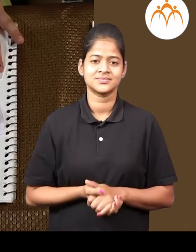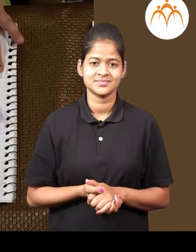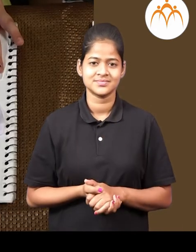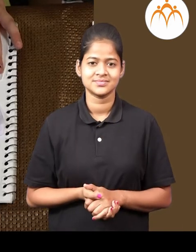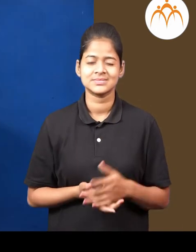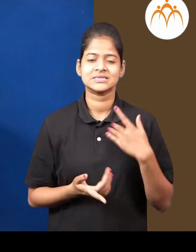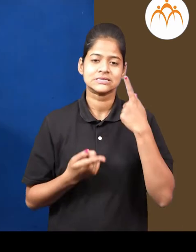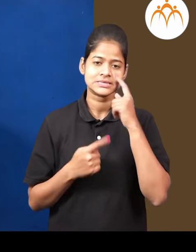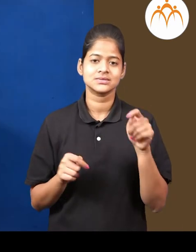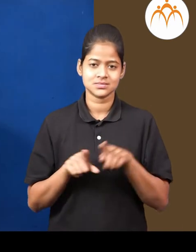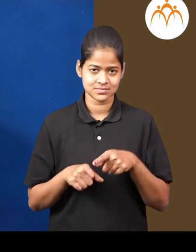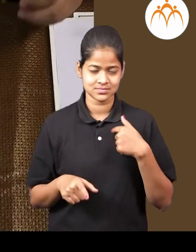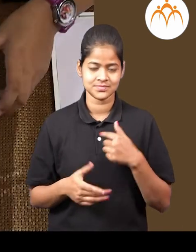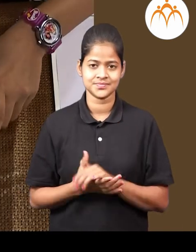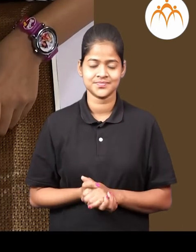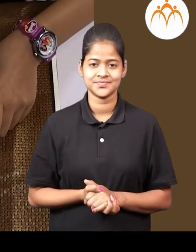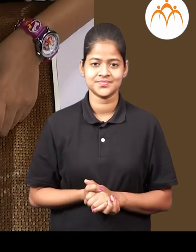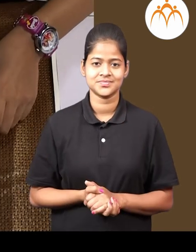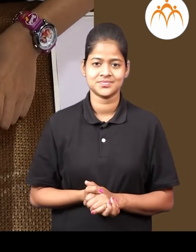मी पन करून बगते